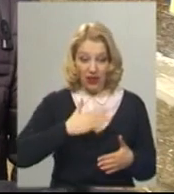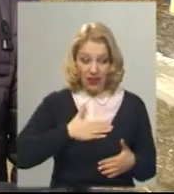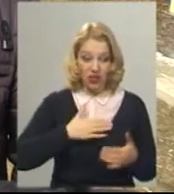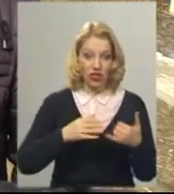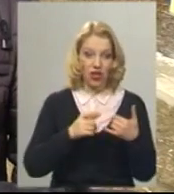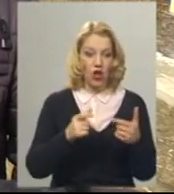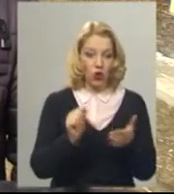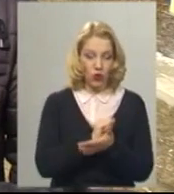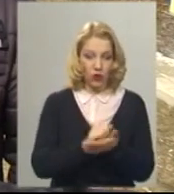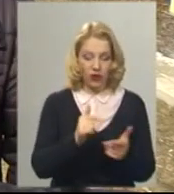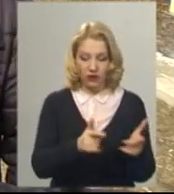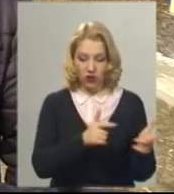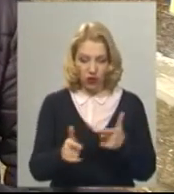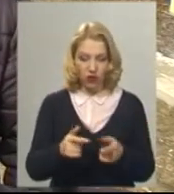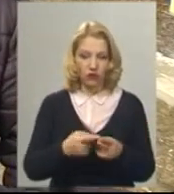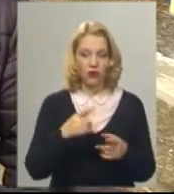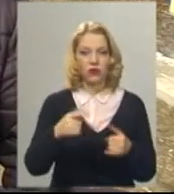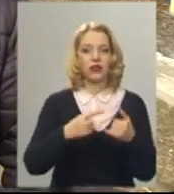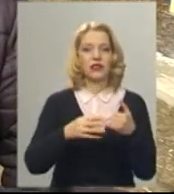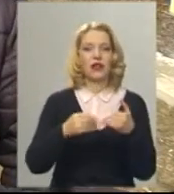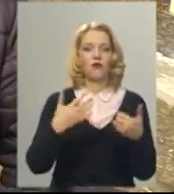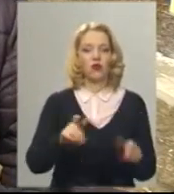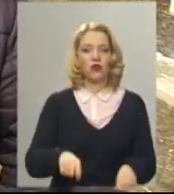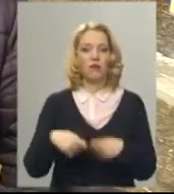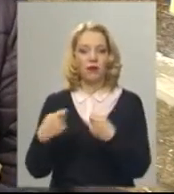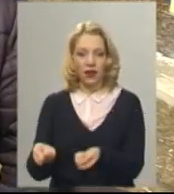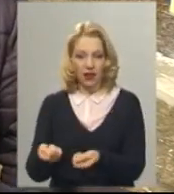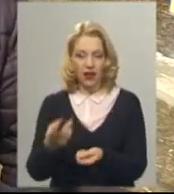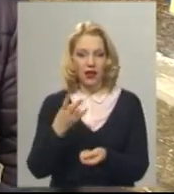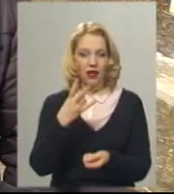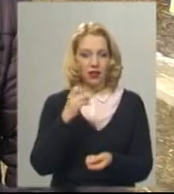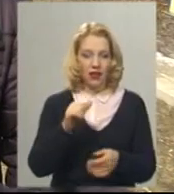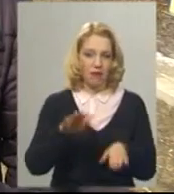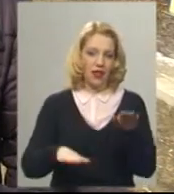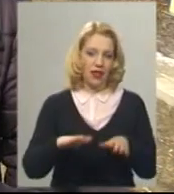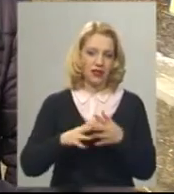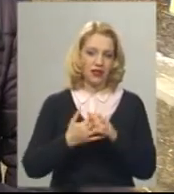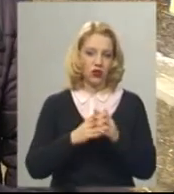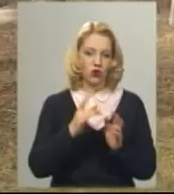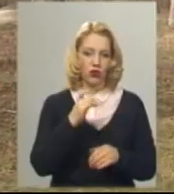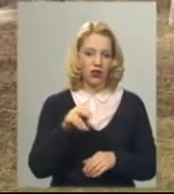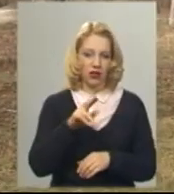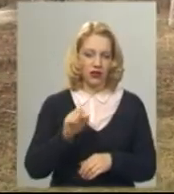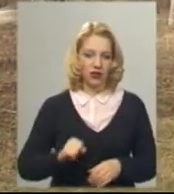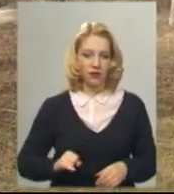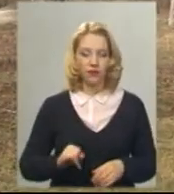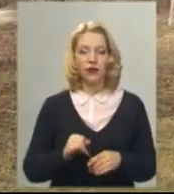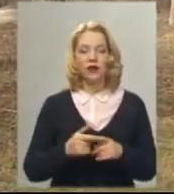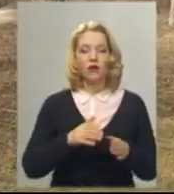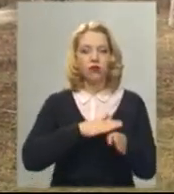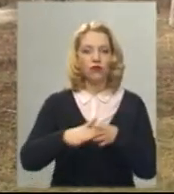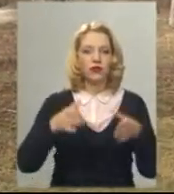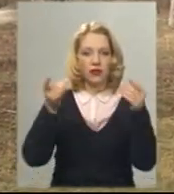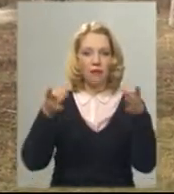Держкадастру, вони цю землю передали на баланс сільської ради Китайгородської об'єднаних. Повністю пакет